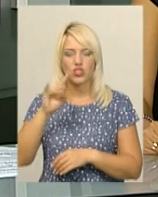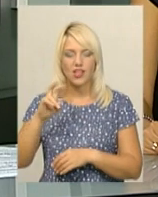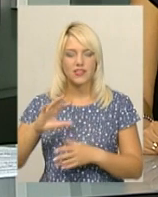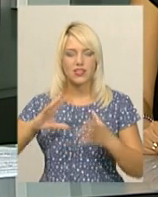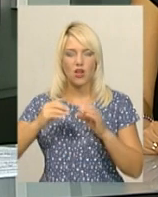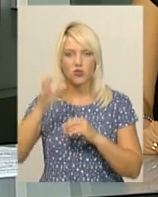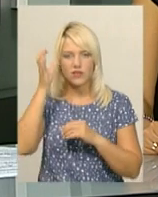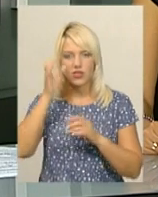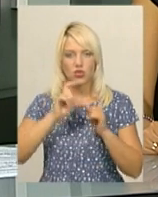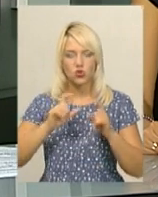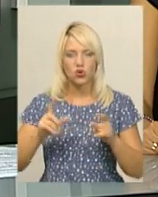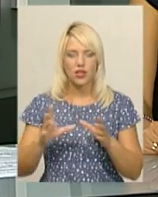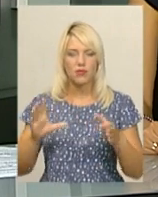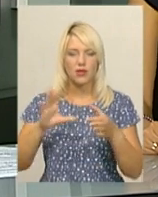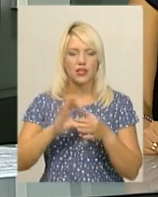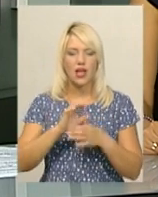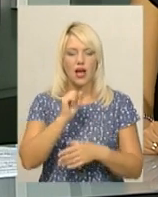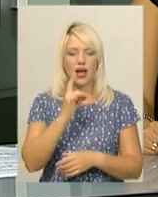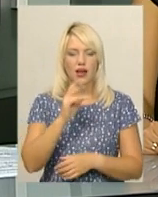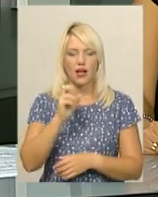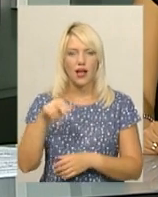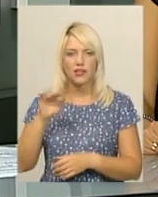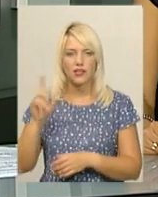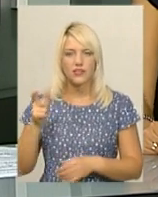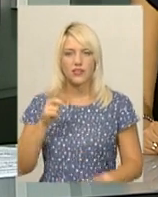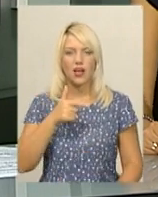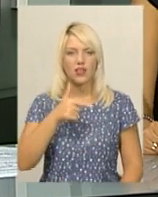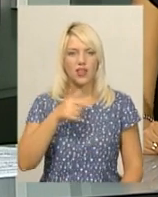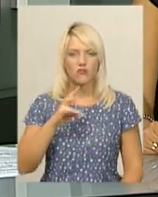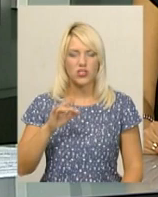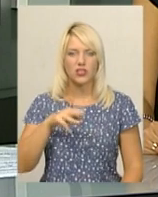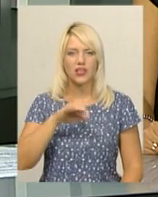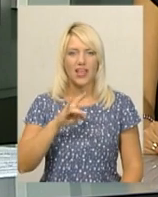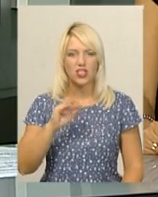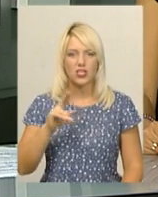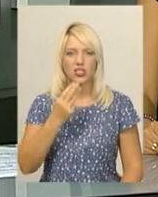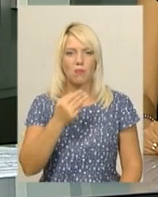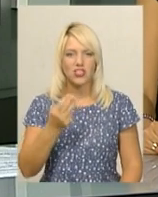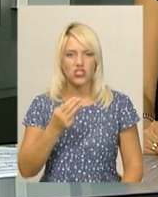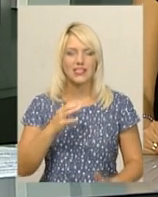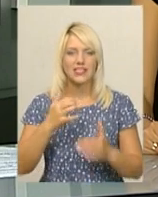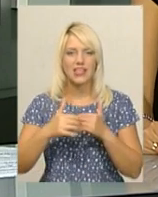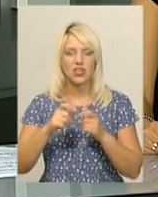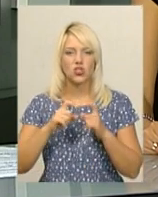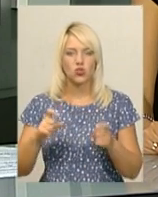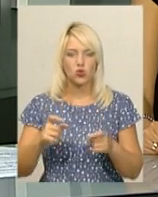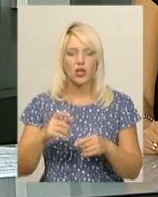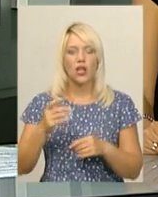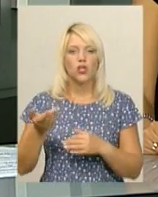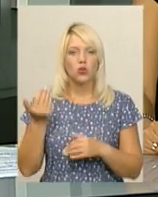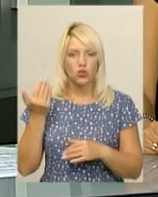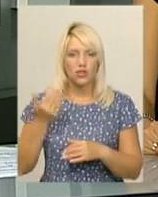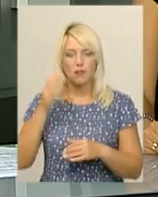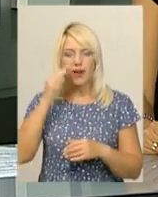школи та приєднати до неї Аркадіївську, Гнатовецьку, Печеську, Терешковецьку і Шпичинську середні школи. Тоді батьки школярів